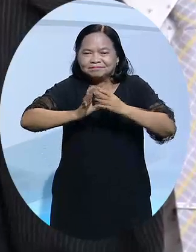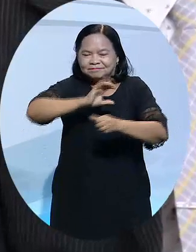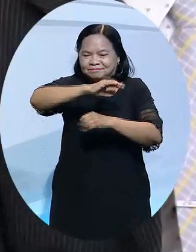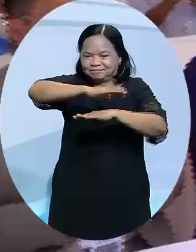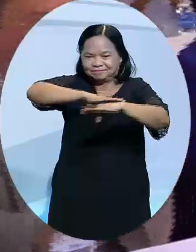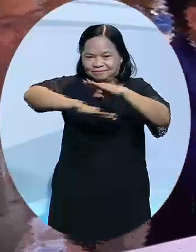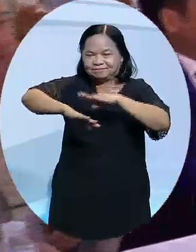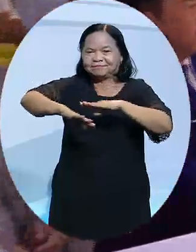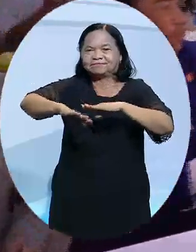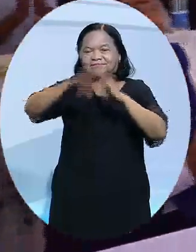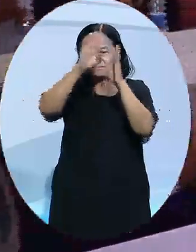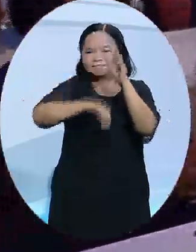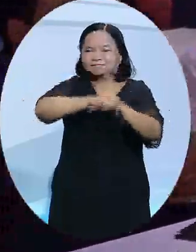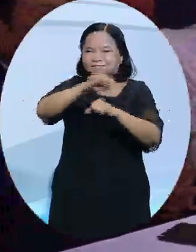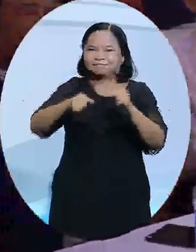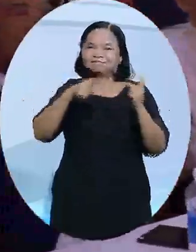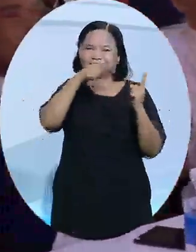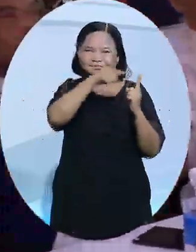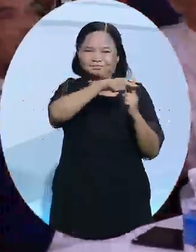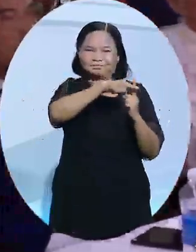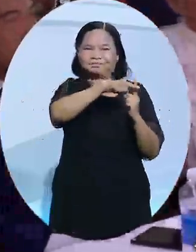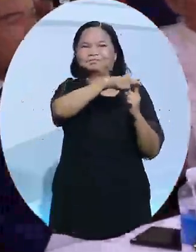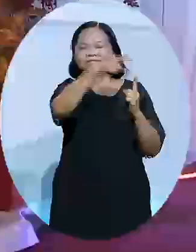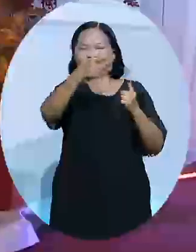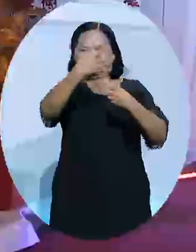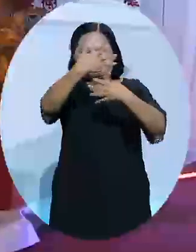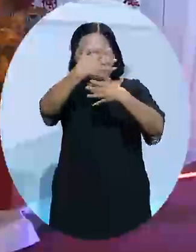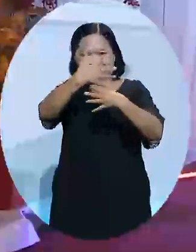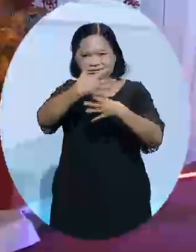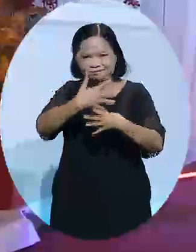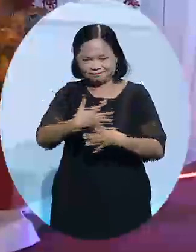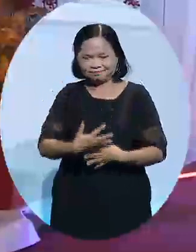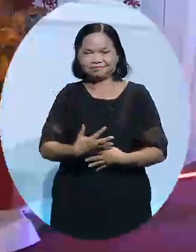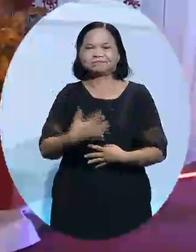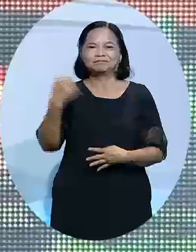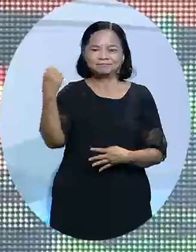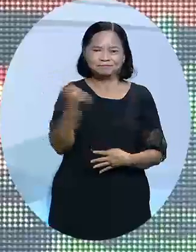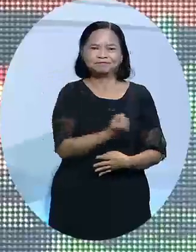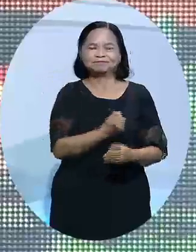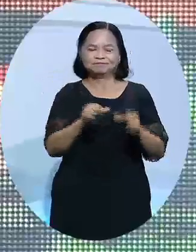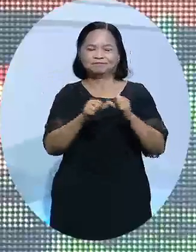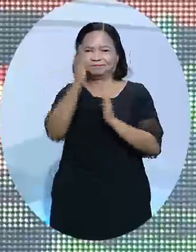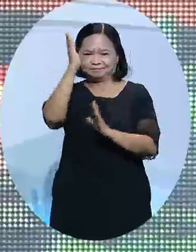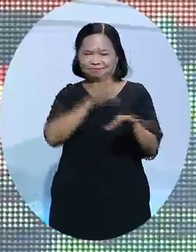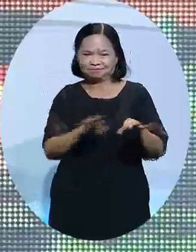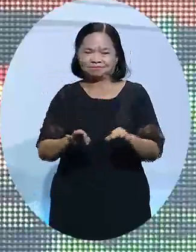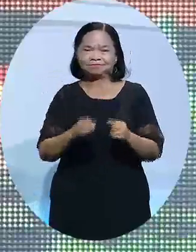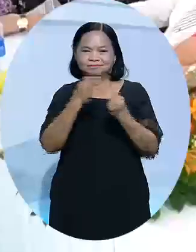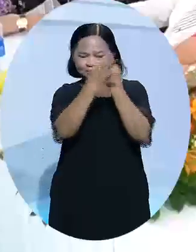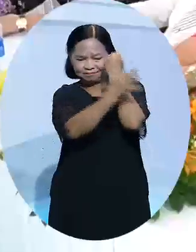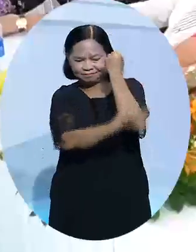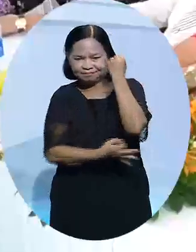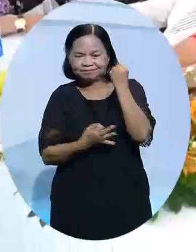xây dựng chương trình hoạt động từ hình thức trực tiếp sang hình thức online để phù hợp với hoàn cảnh thực tế tại TP.HCM và các tỉnh thành.